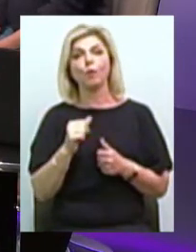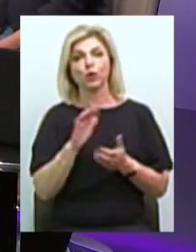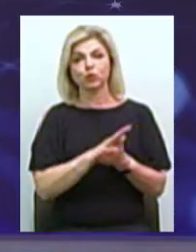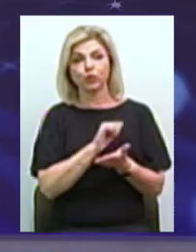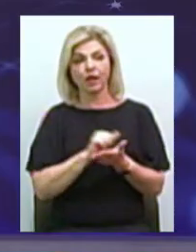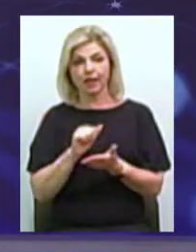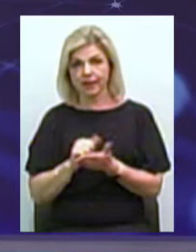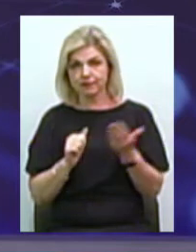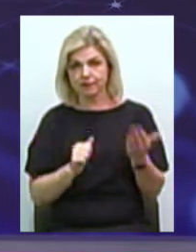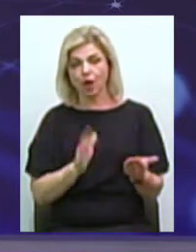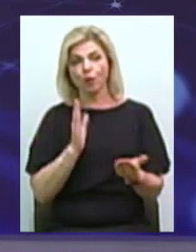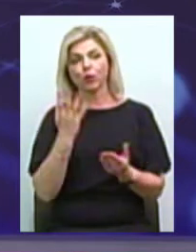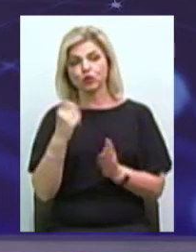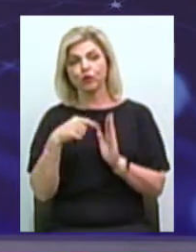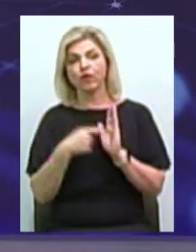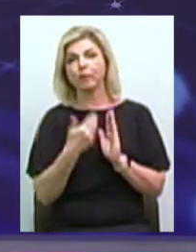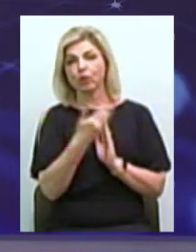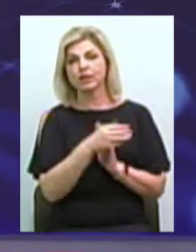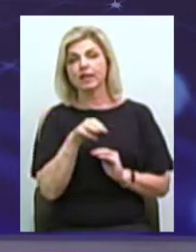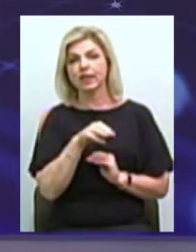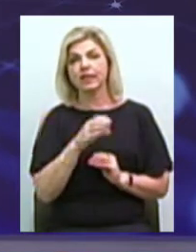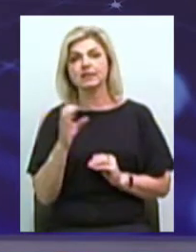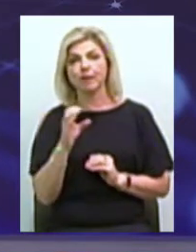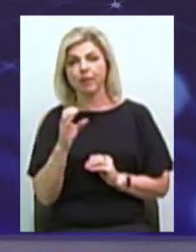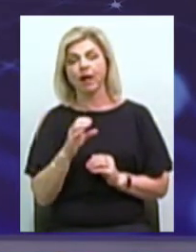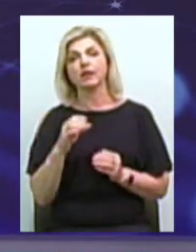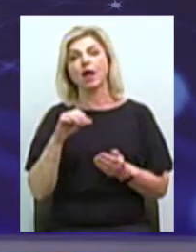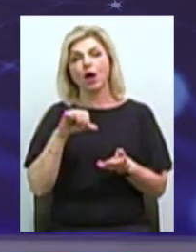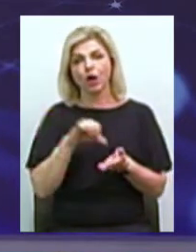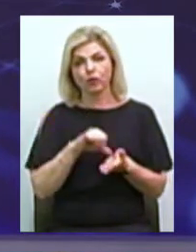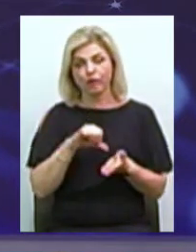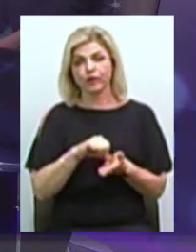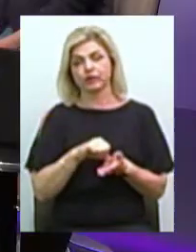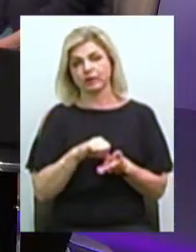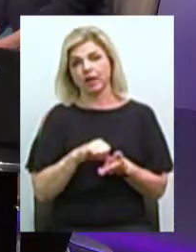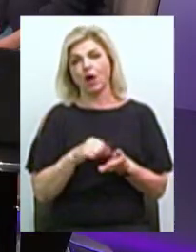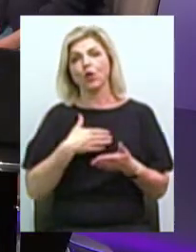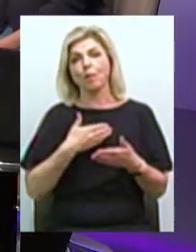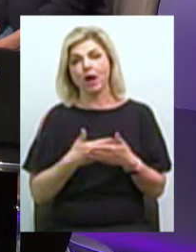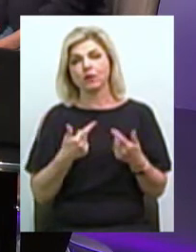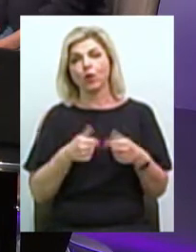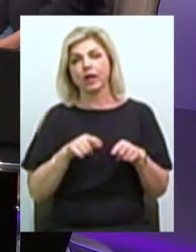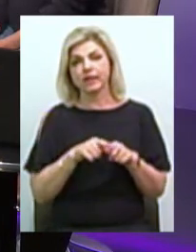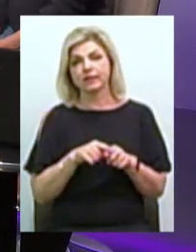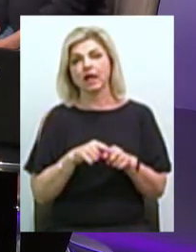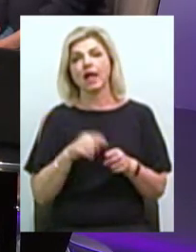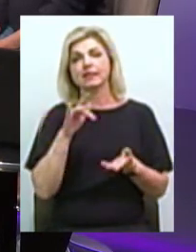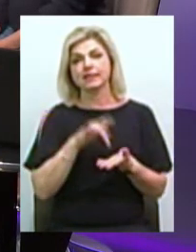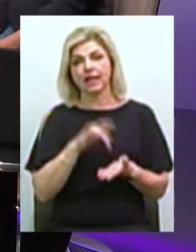Тетяна Степанова, регіональна представниця громадської організації «Центр.ЮАІ» Вітаю Вітаю, Тетяна Вітаю А